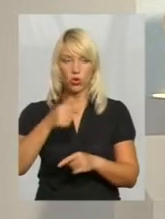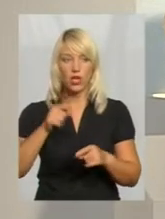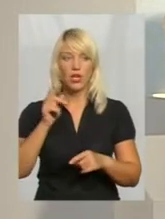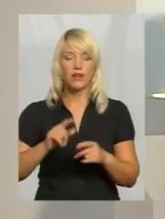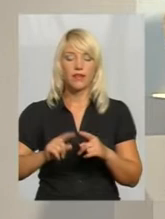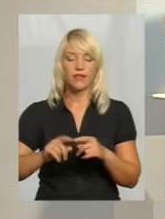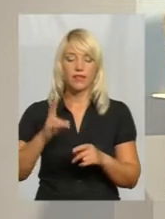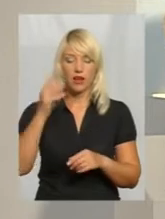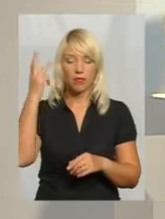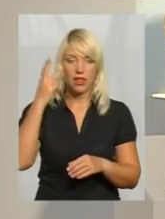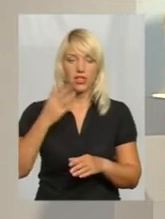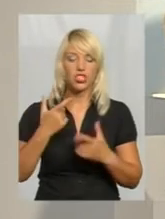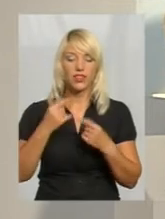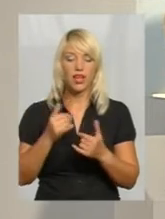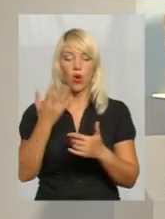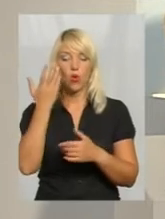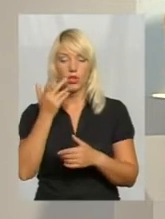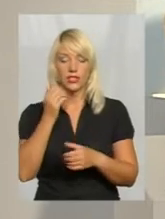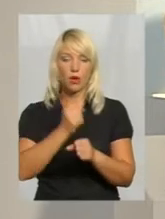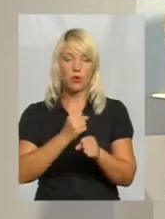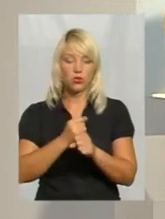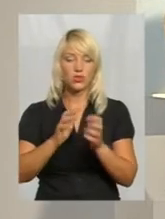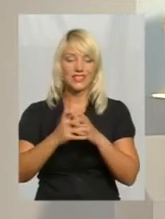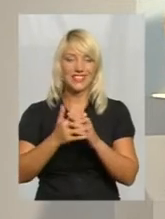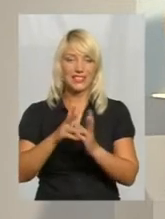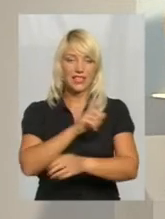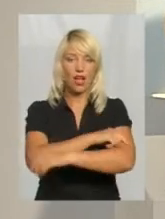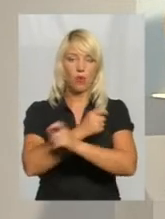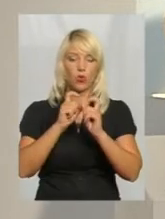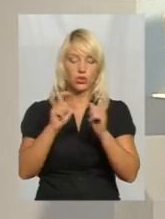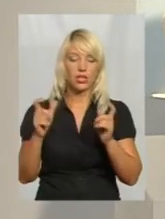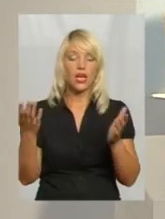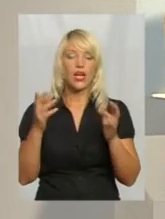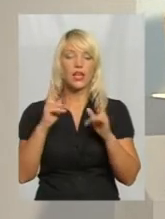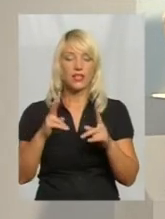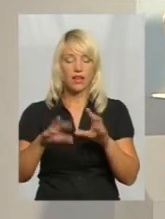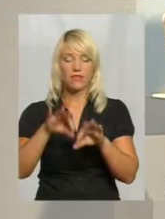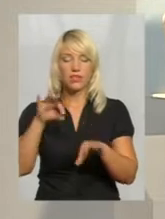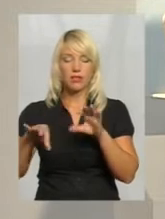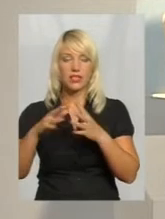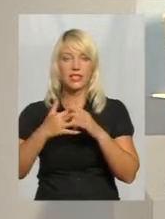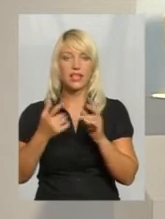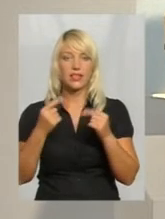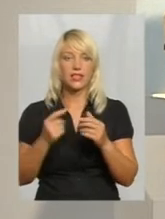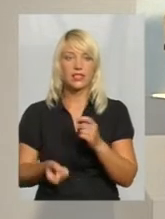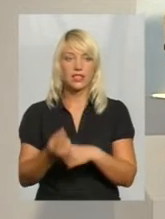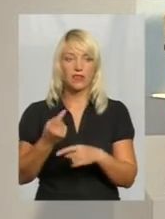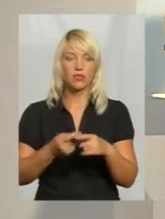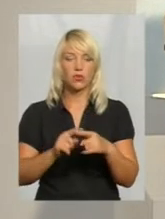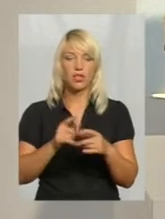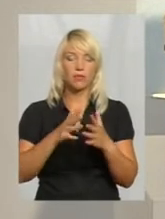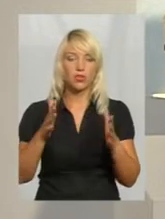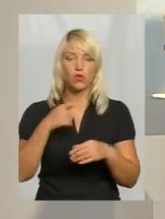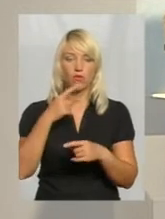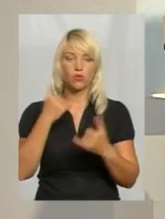Хмельниччині запрацюють нові сільські амбулаторії та за яким критеріям визначали села, де вони з'являться, про це і більше говоримо